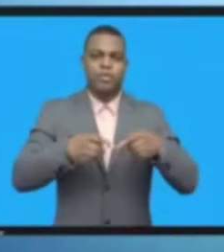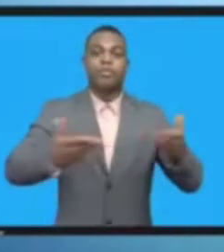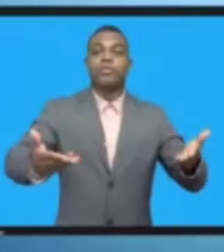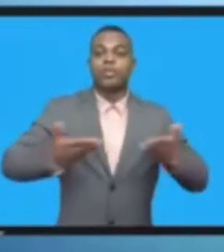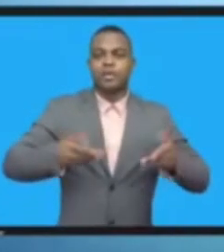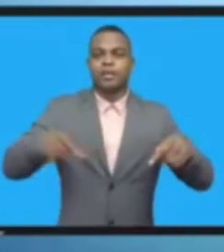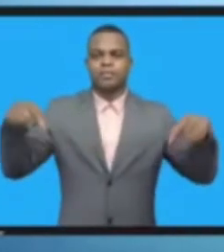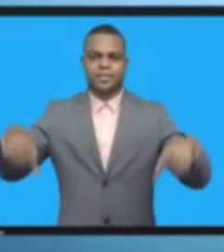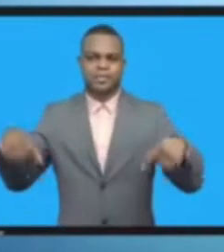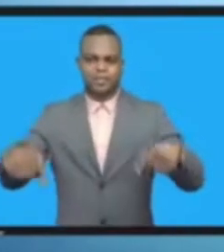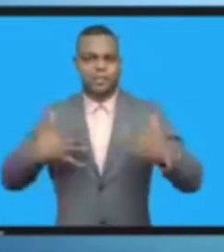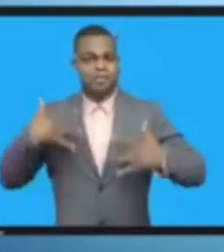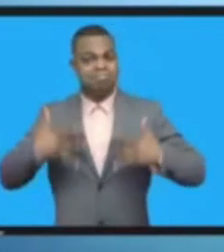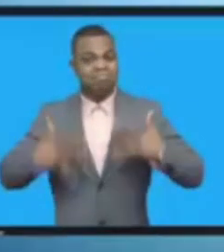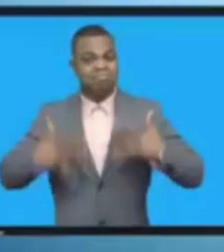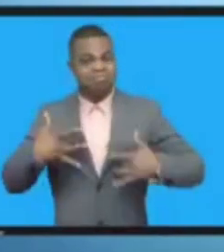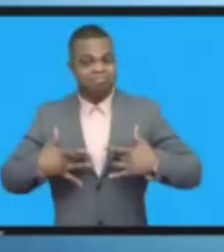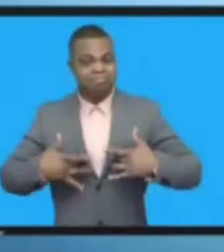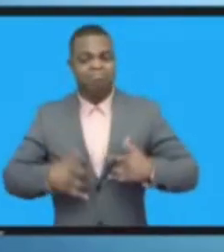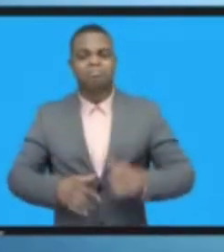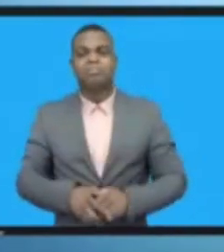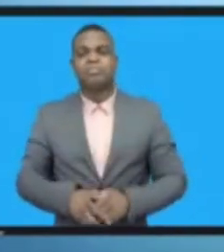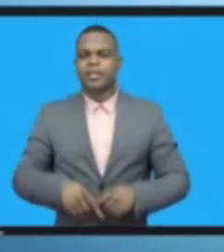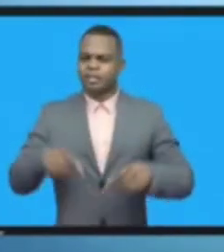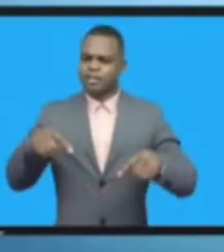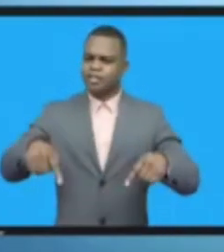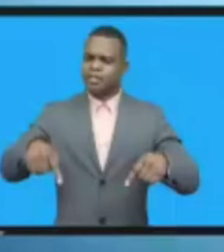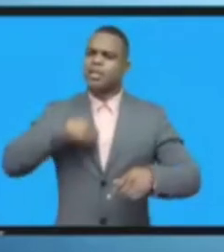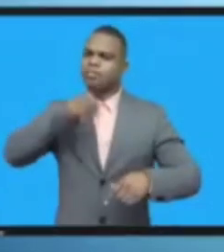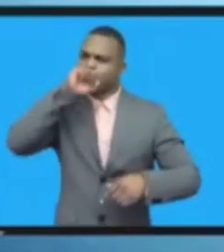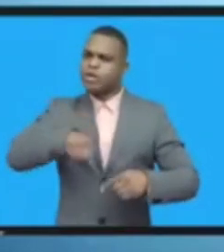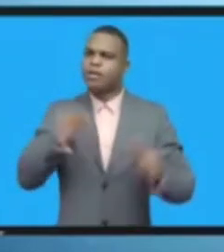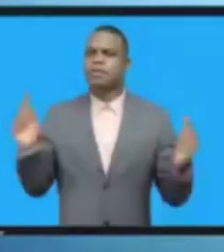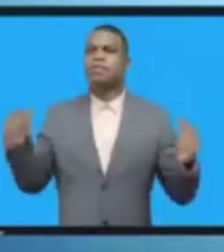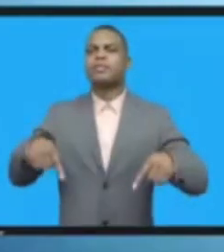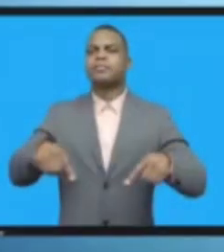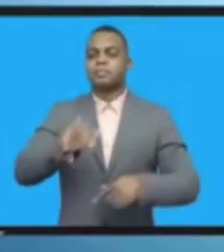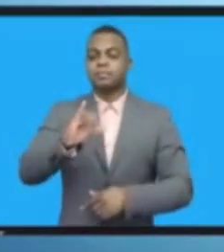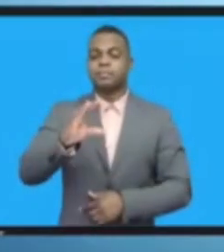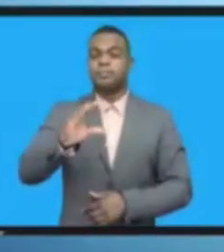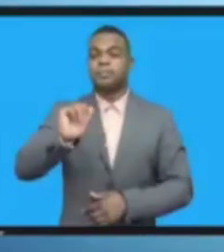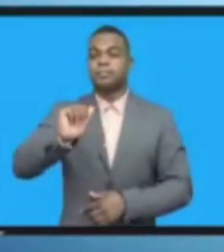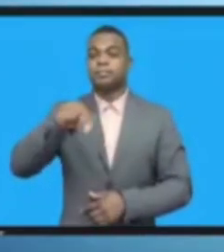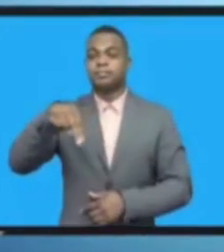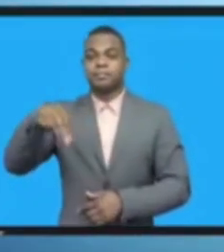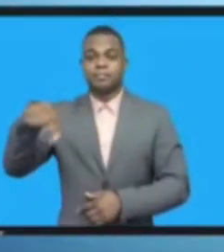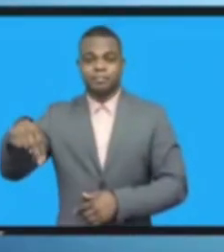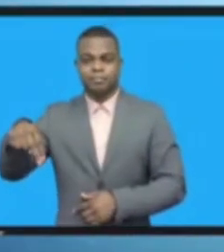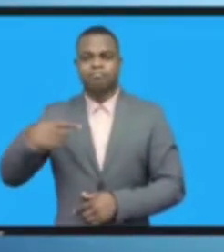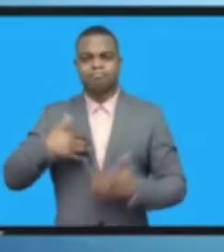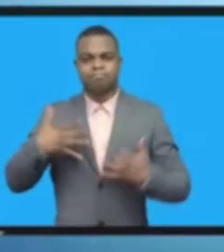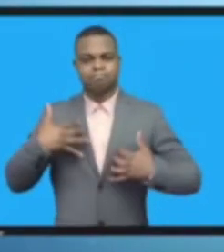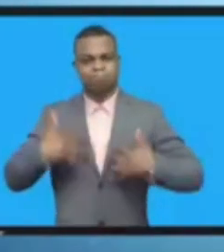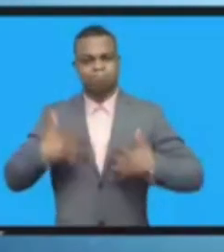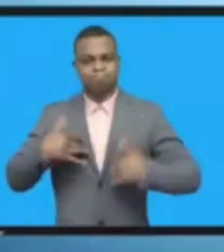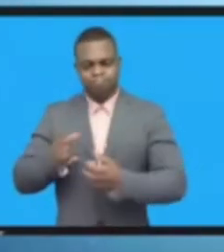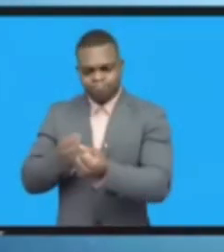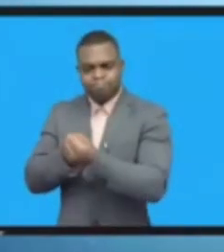تشمع وكل أطراف الشأن الحكومات والمجتمع الأهلي والأشخاص العاديين